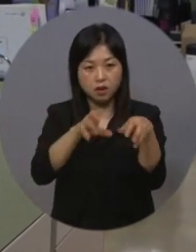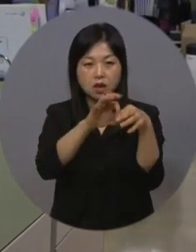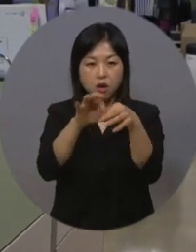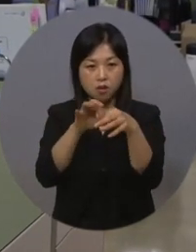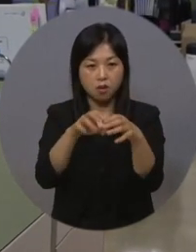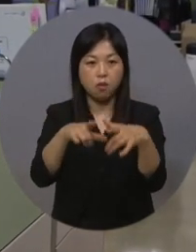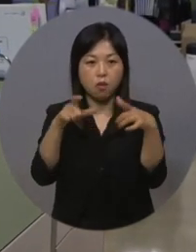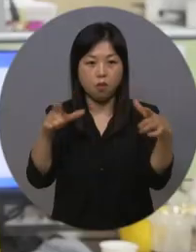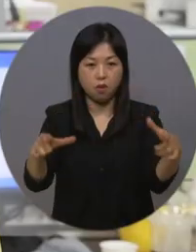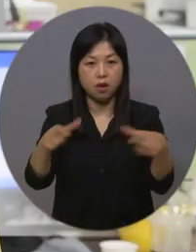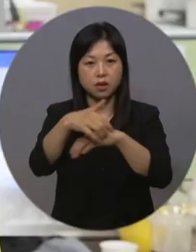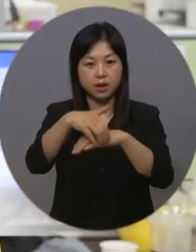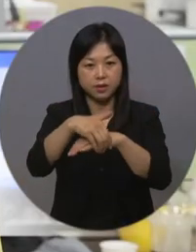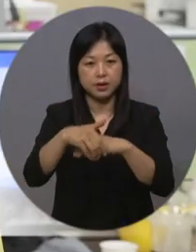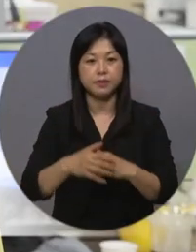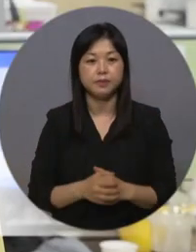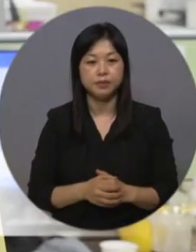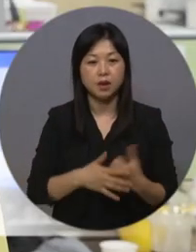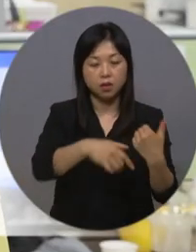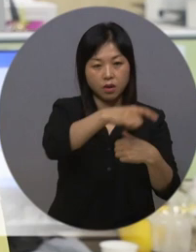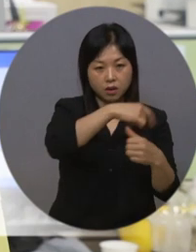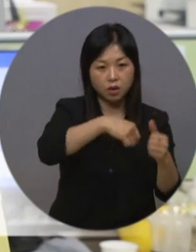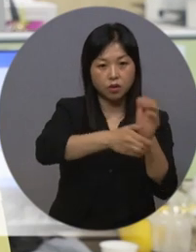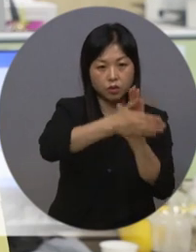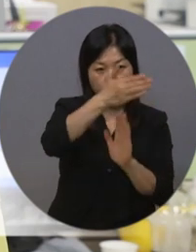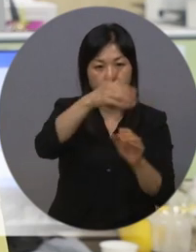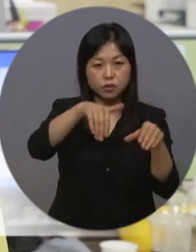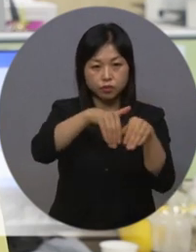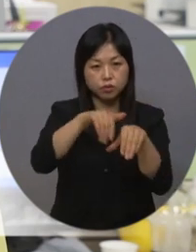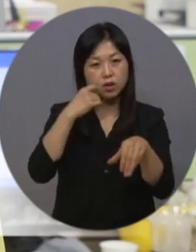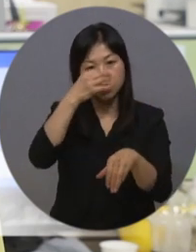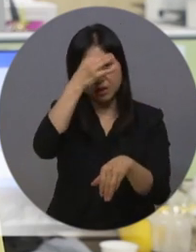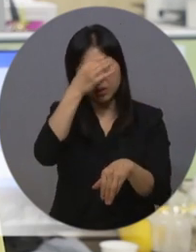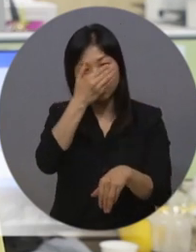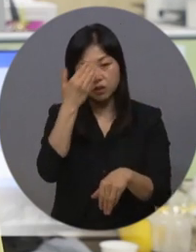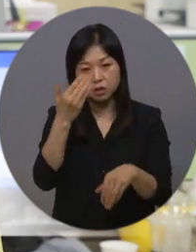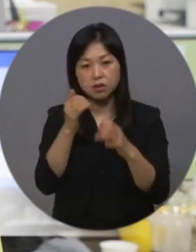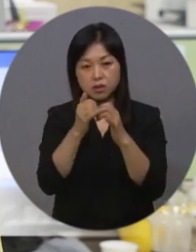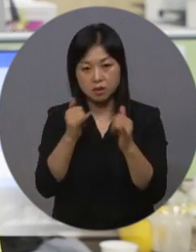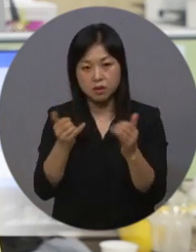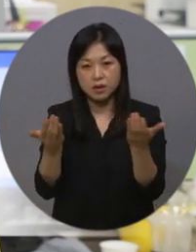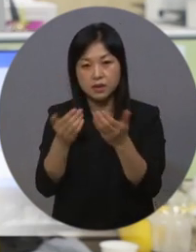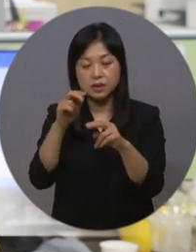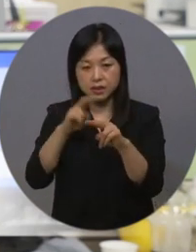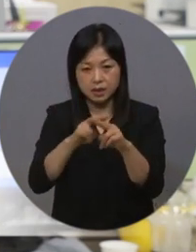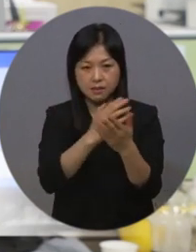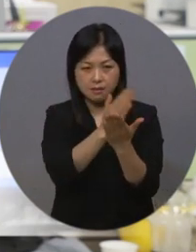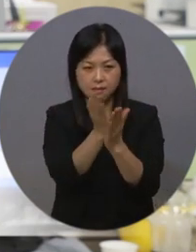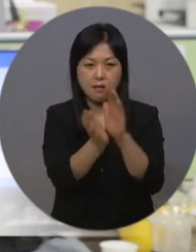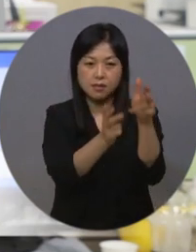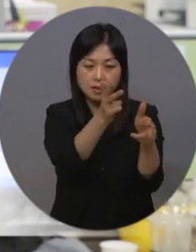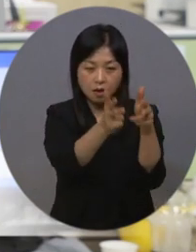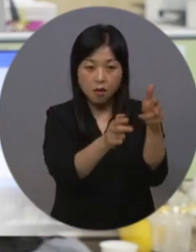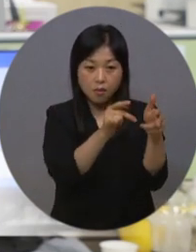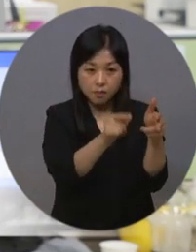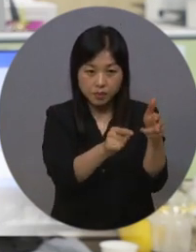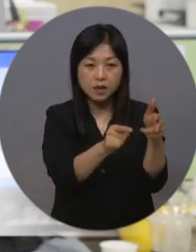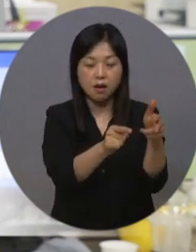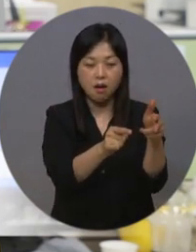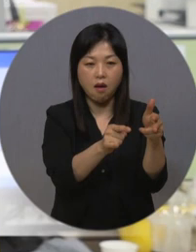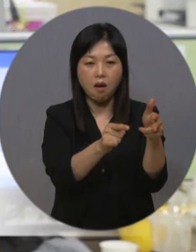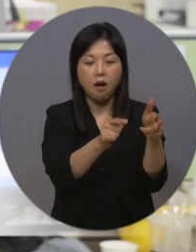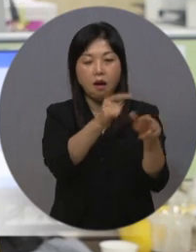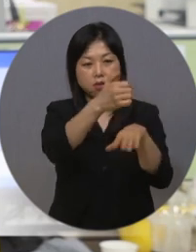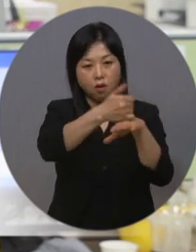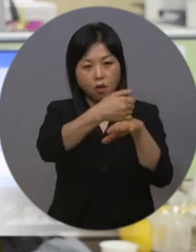전망입니다. 환경, 도시, 문화, 예술, 청년, 일자리 등에 대한 사업이 좋은 성과를 발휘할 수 있었던